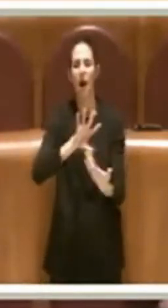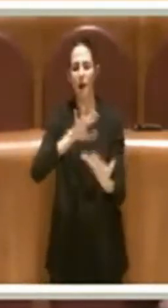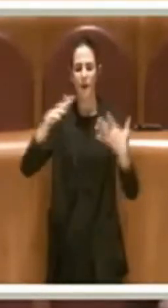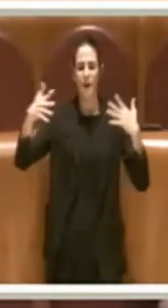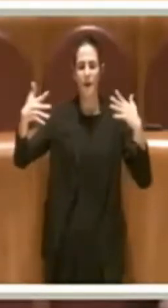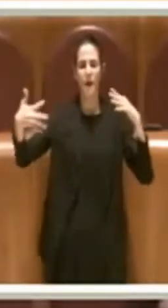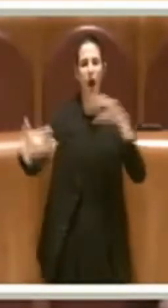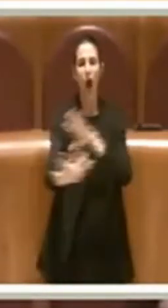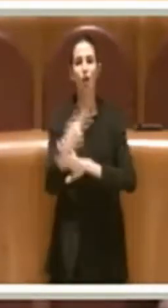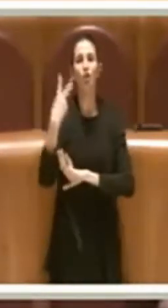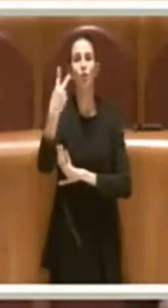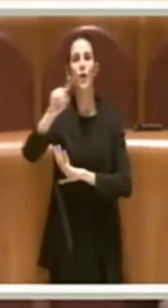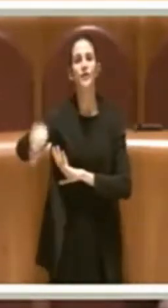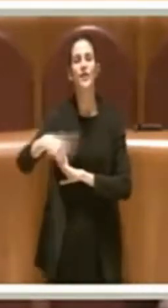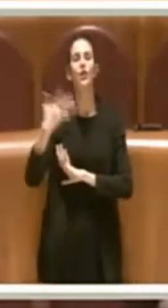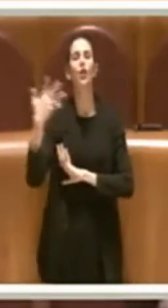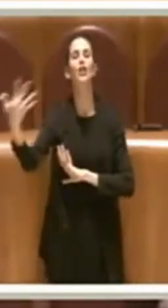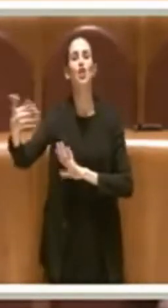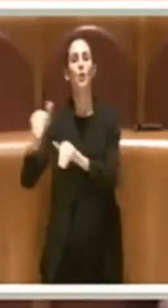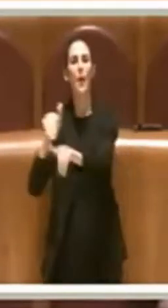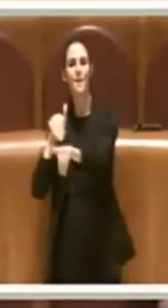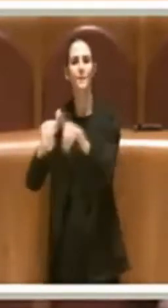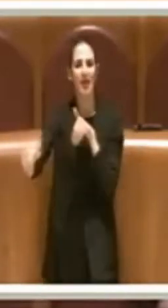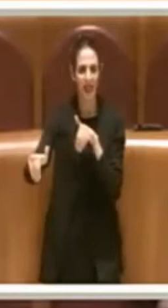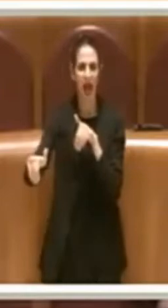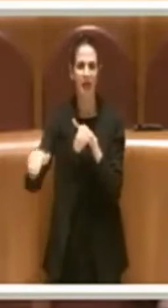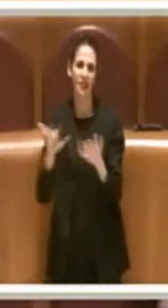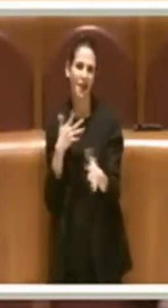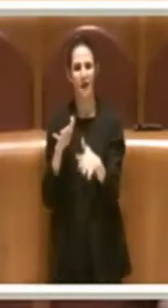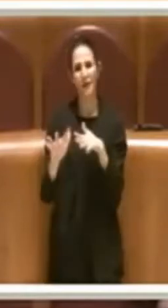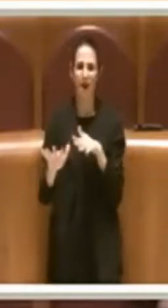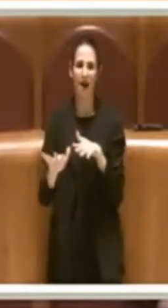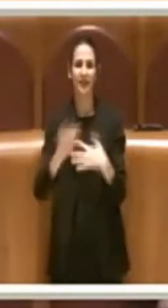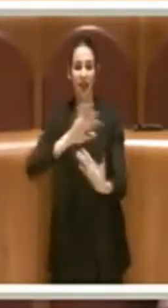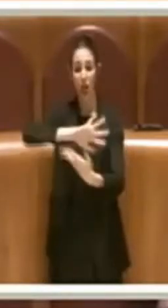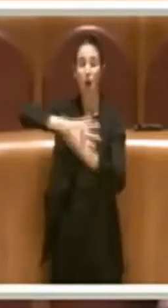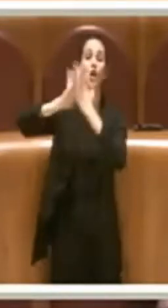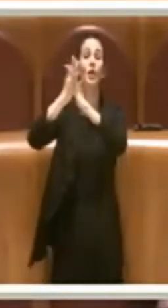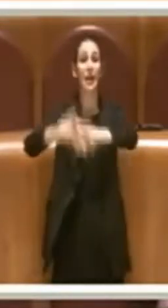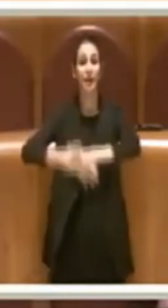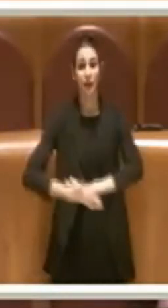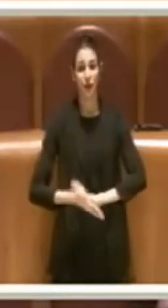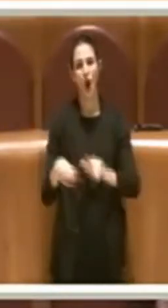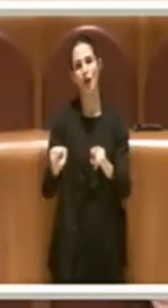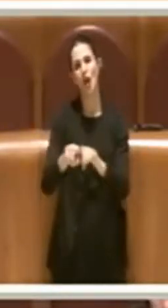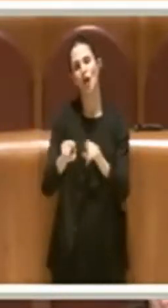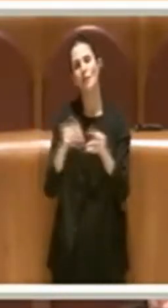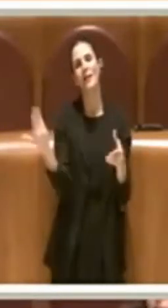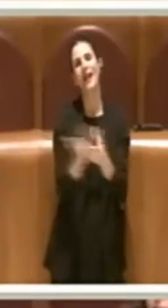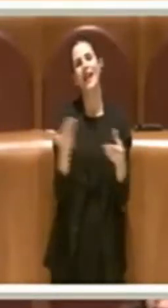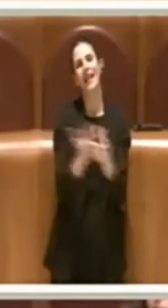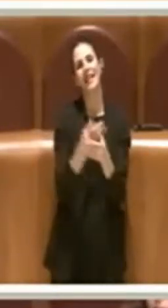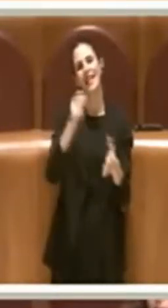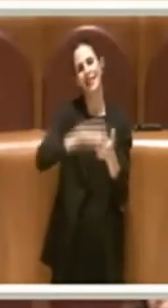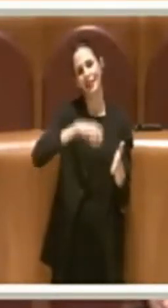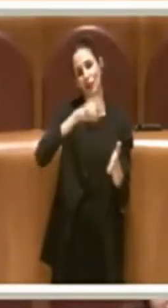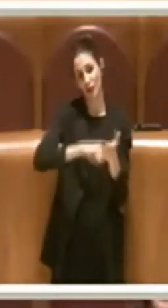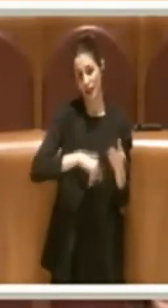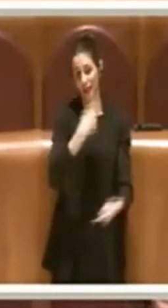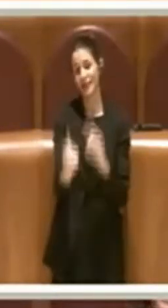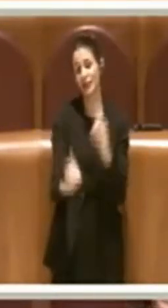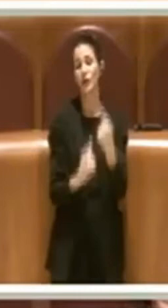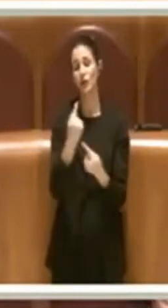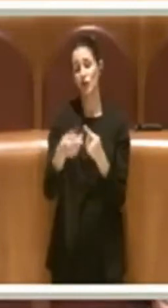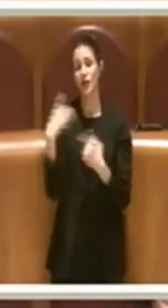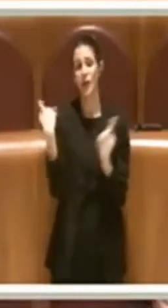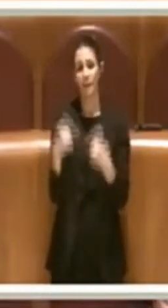miliardi. Quindi quasi una rottamazione come si fa con le cartelle esattoriali, e così andò la situazione. Ripeto che